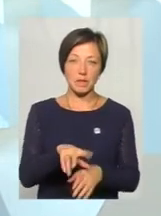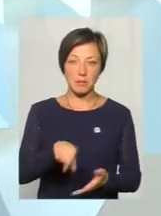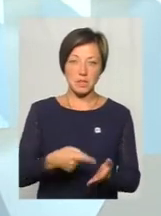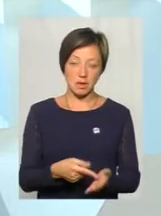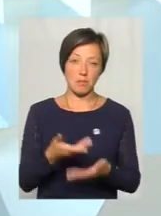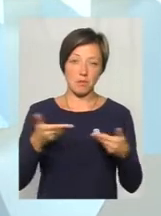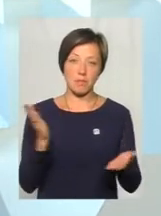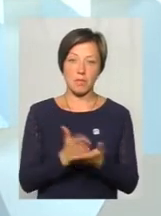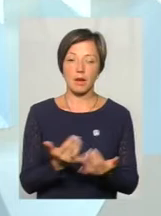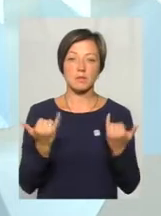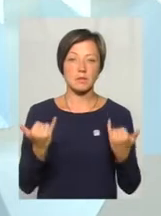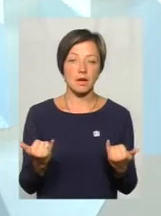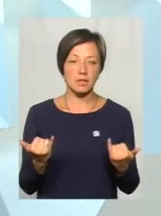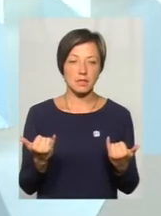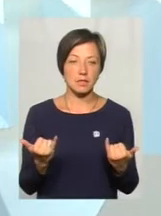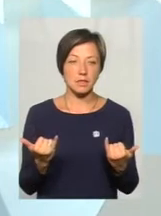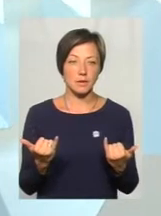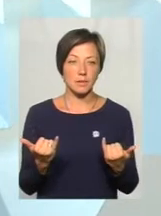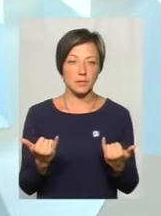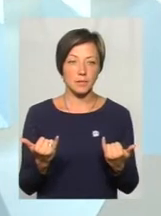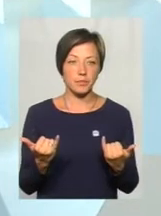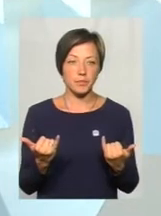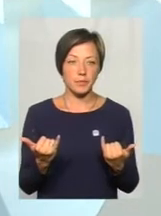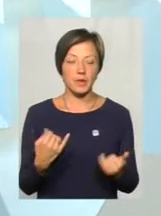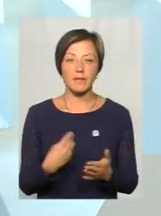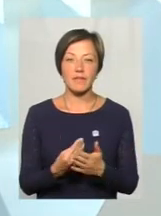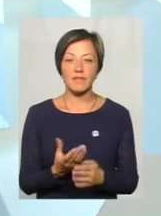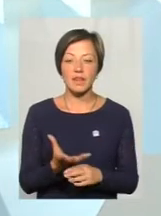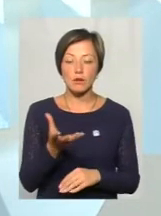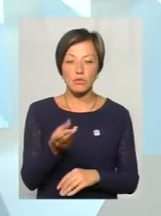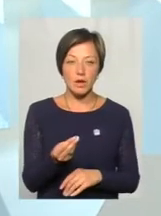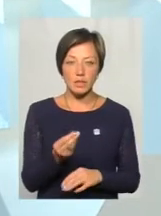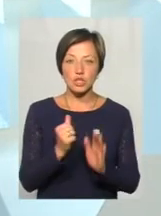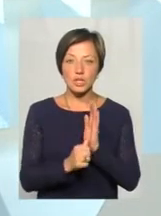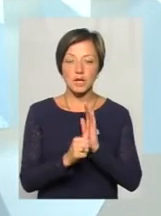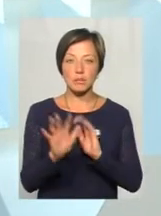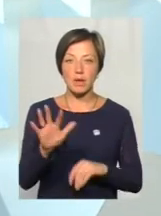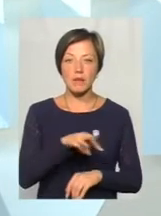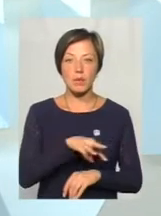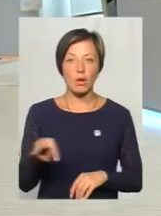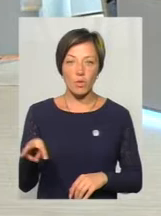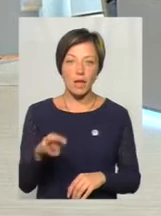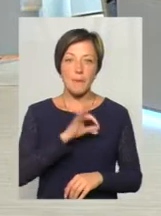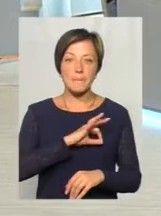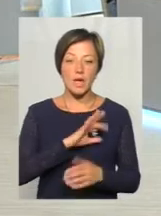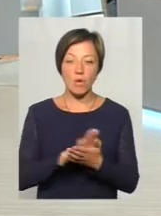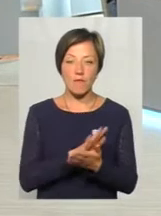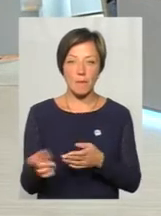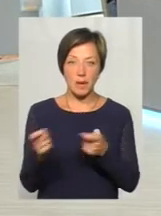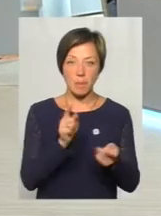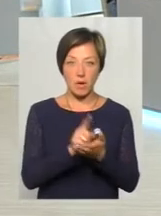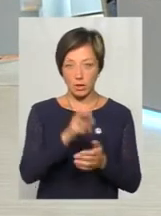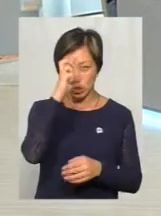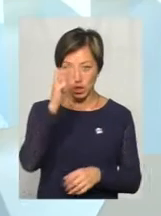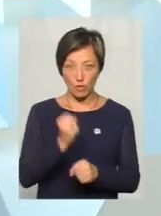маємо зараз фінансувати 65 мільйонів на пільгові перевезення, тому що мало